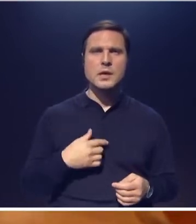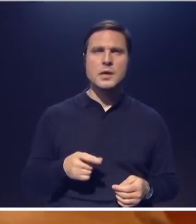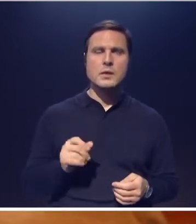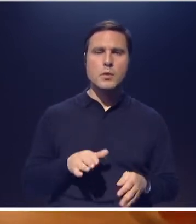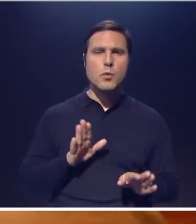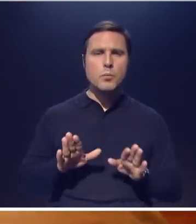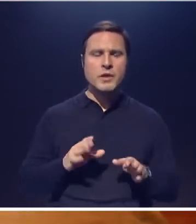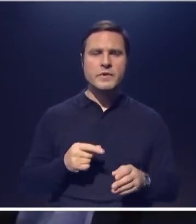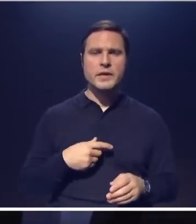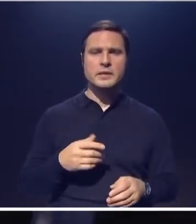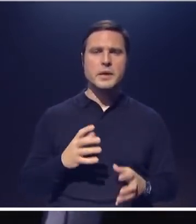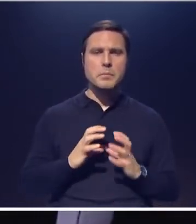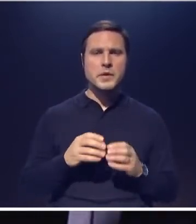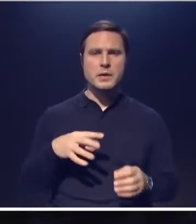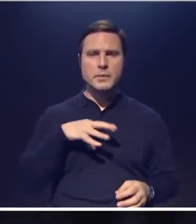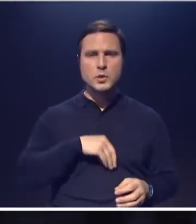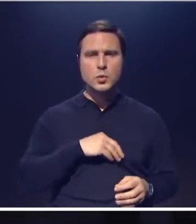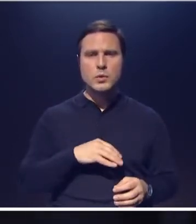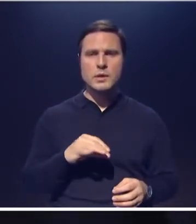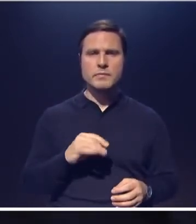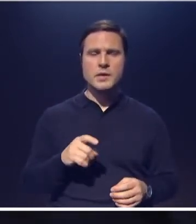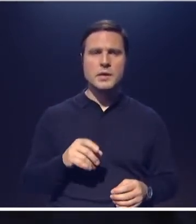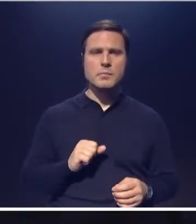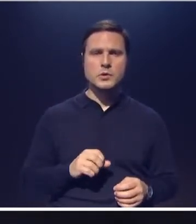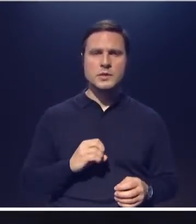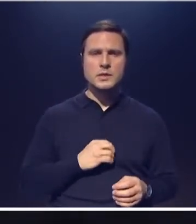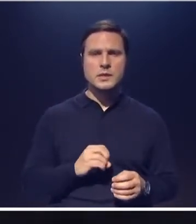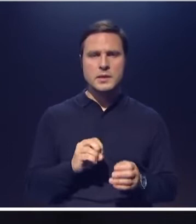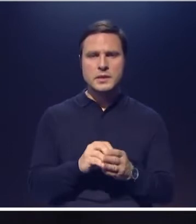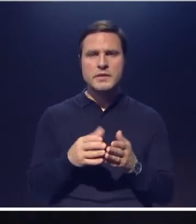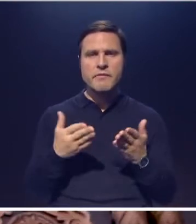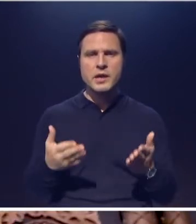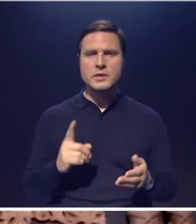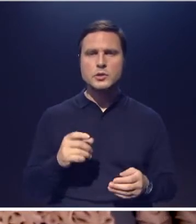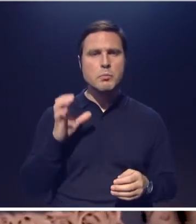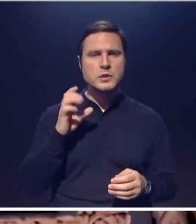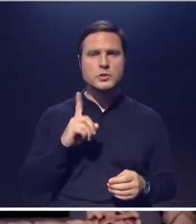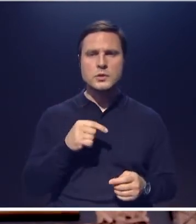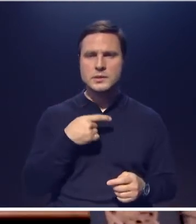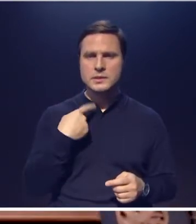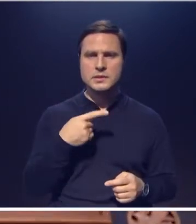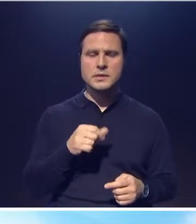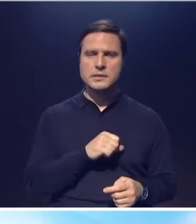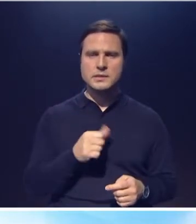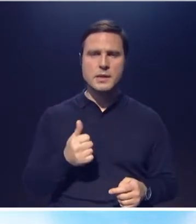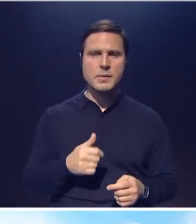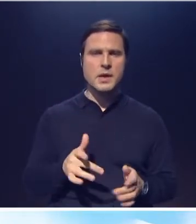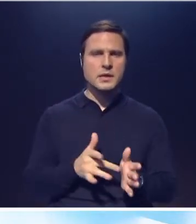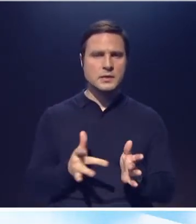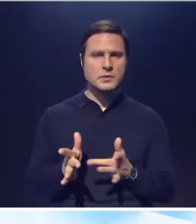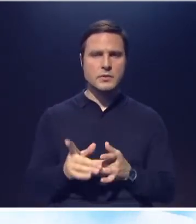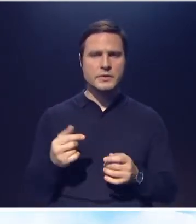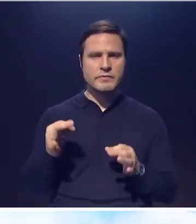управлять миром духов может ссылаться даже на Евангелие. Мол, послушайте, что сказал сам Христос мне в оправдание.